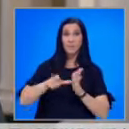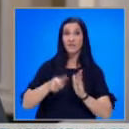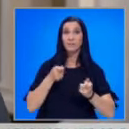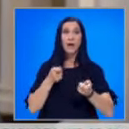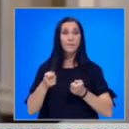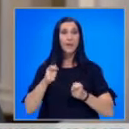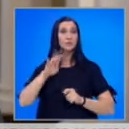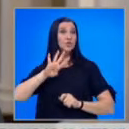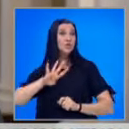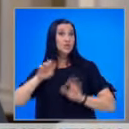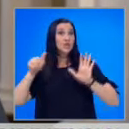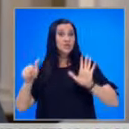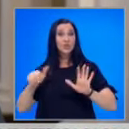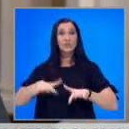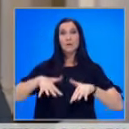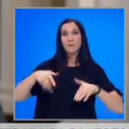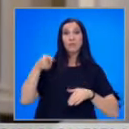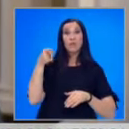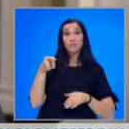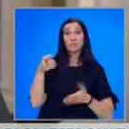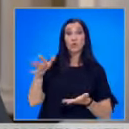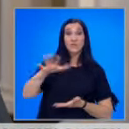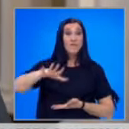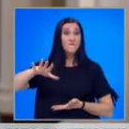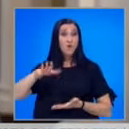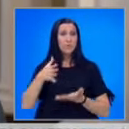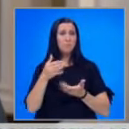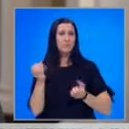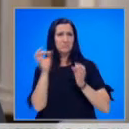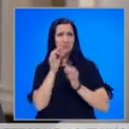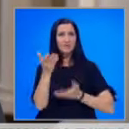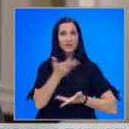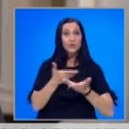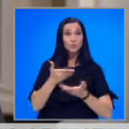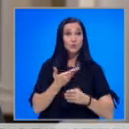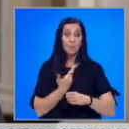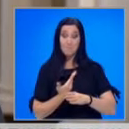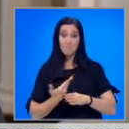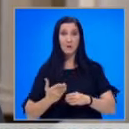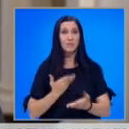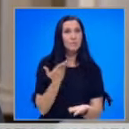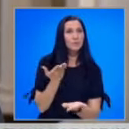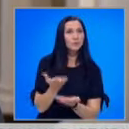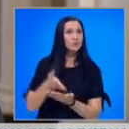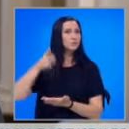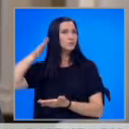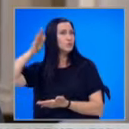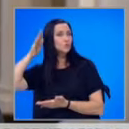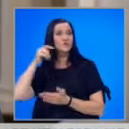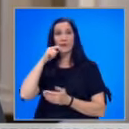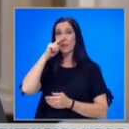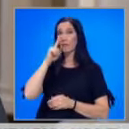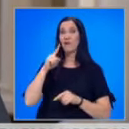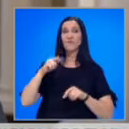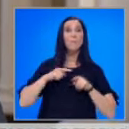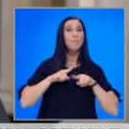кампанията за 46-тият парламент. На този фон обаче, без всякаква дискусия, премина предложението за изслушване на главния